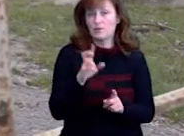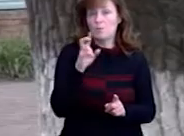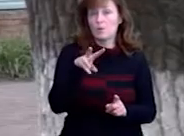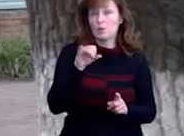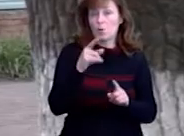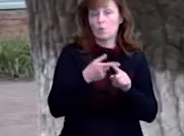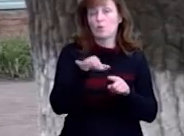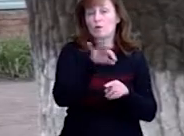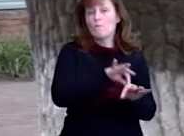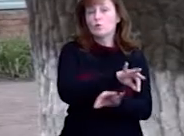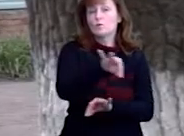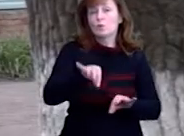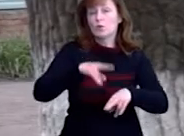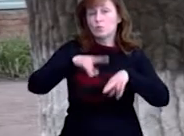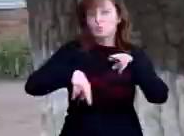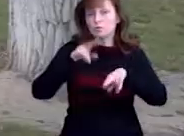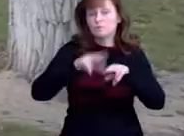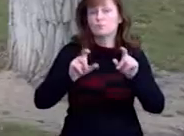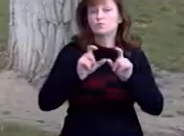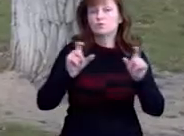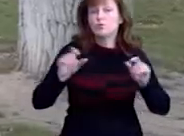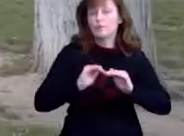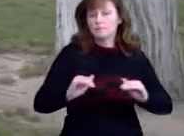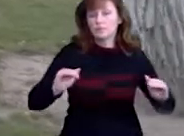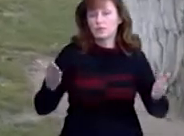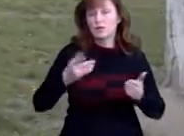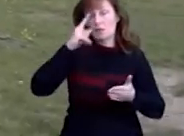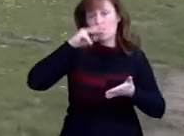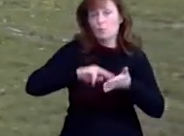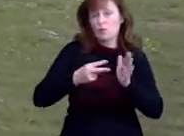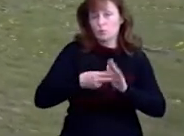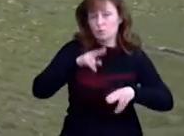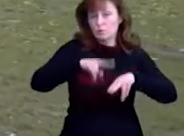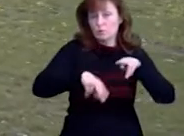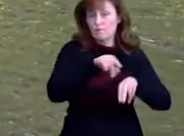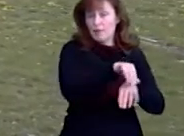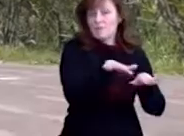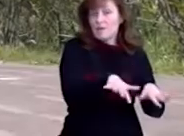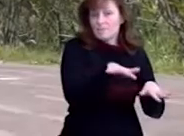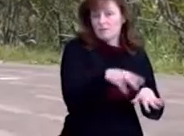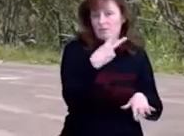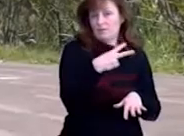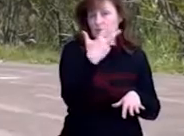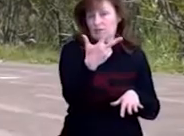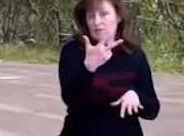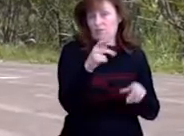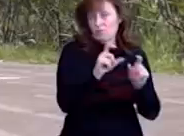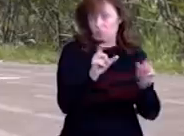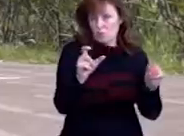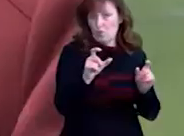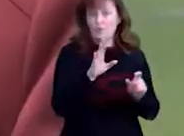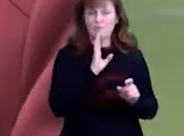розробляють проєкт будівництва школи Садка, яку планують збудувати на місці 23-ї школи. Лариса Фрідман, мати дев